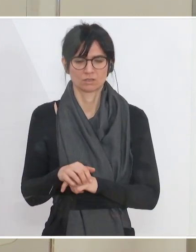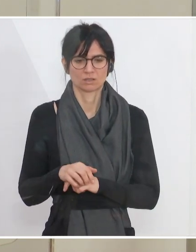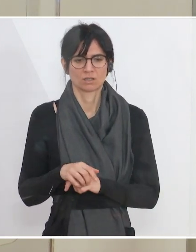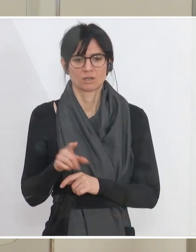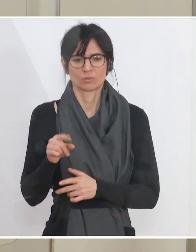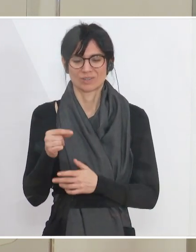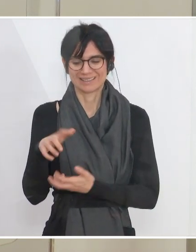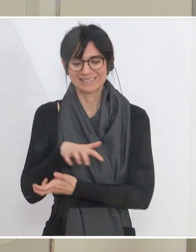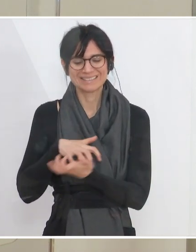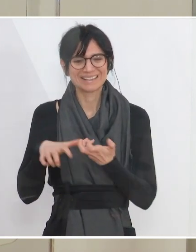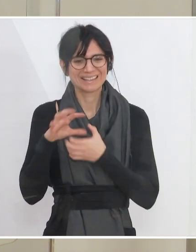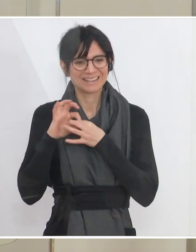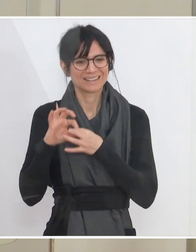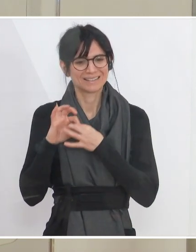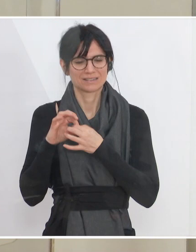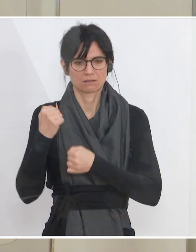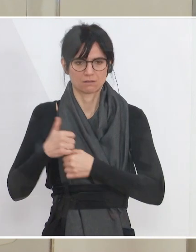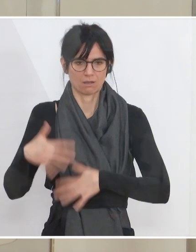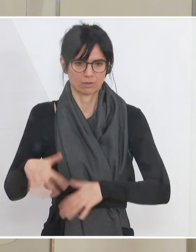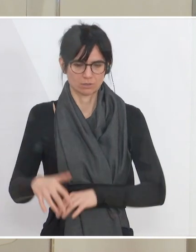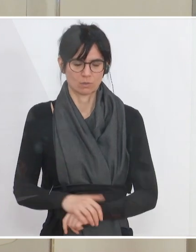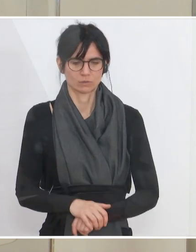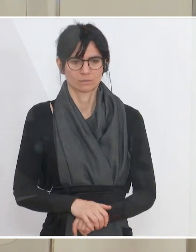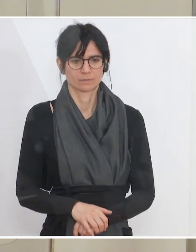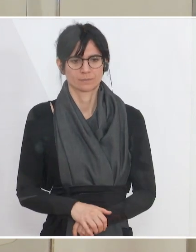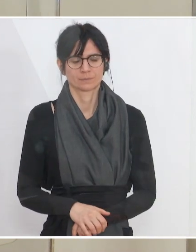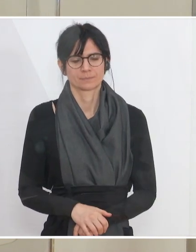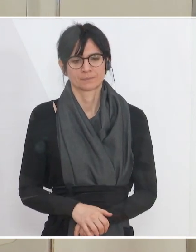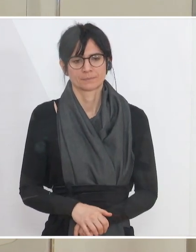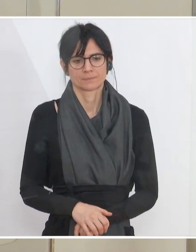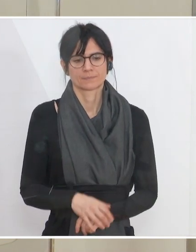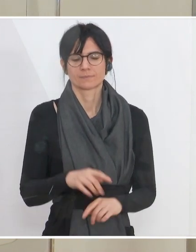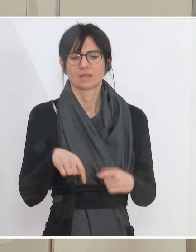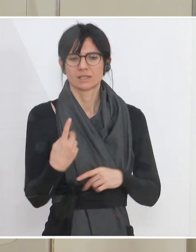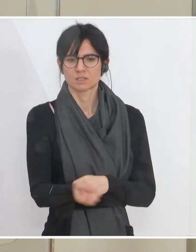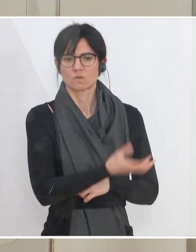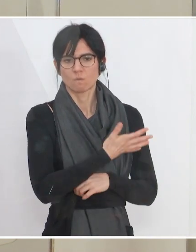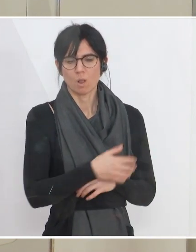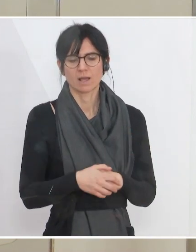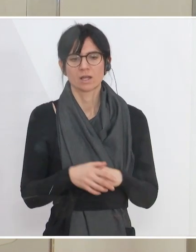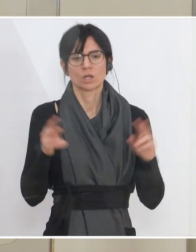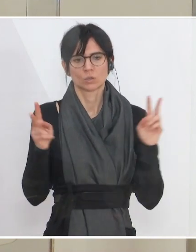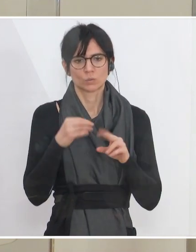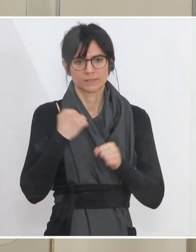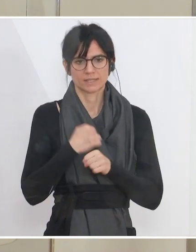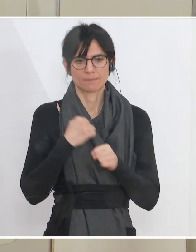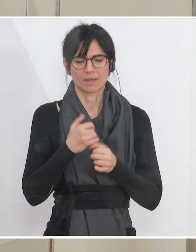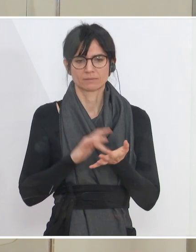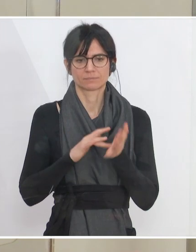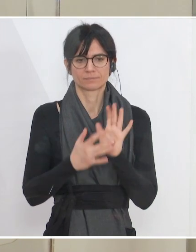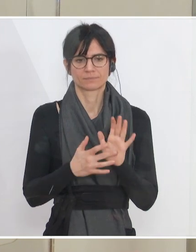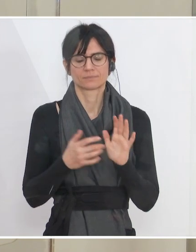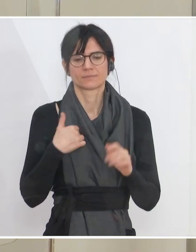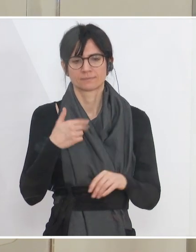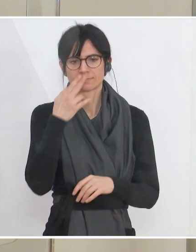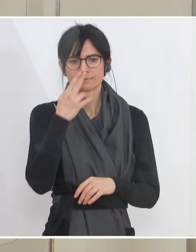als krisenbedingte Arbeitslose definieren. Ich darf um die nächste Folie bitten, auf der dann die Kurzarbeit vermerkt ist. Da sieht man,